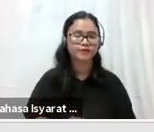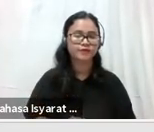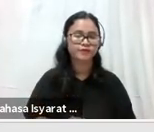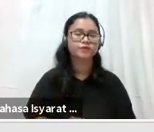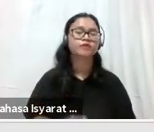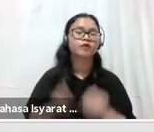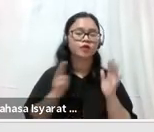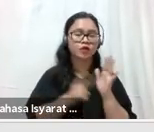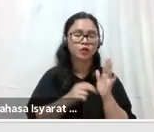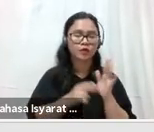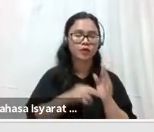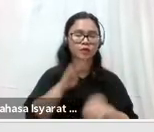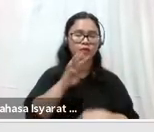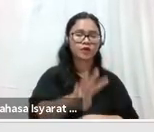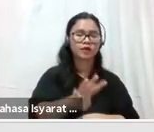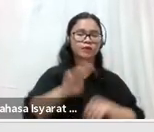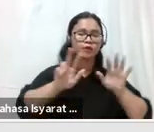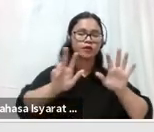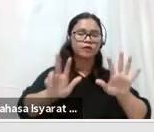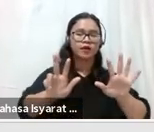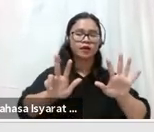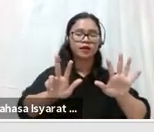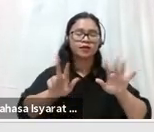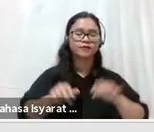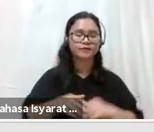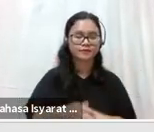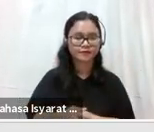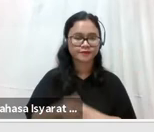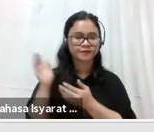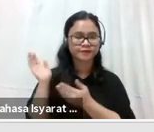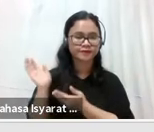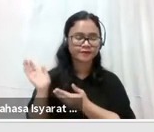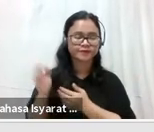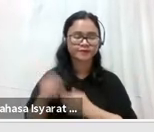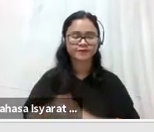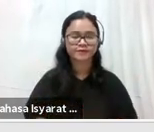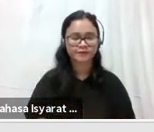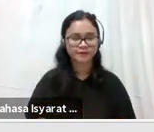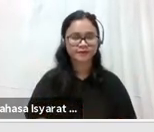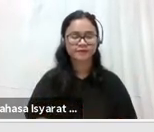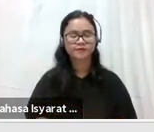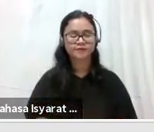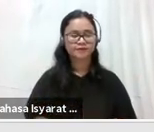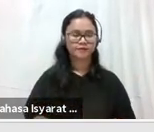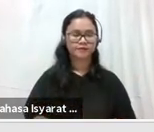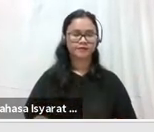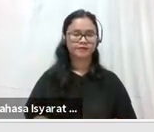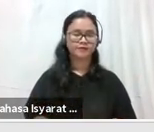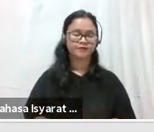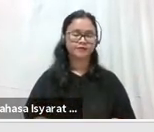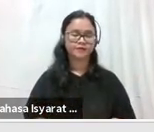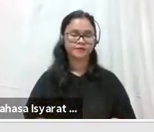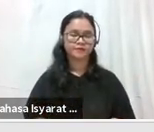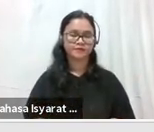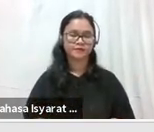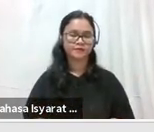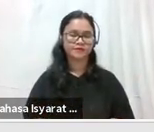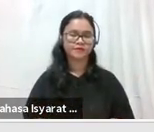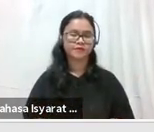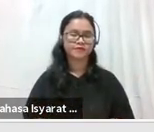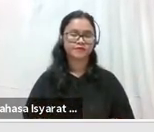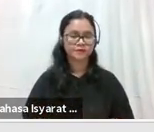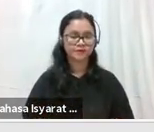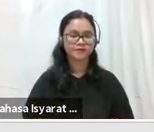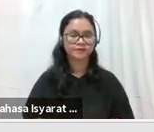Individu. 48, Ishak Salim dalam kurung Yayasan Pergerakan Difabel